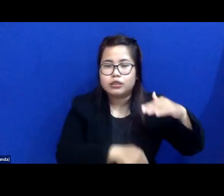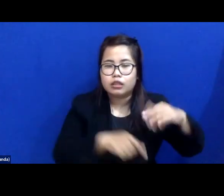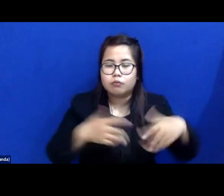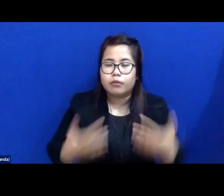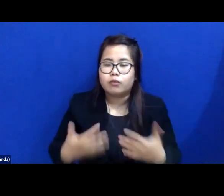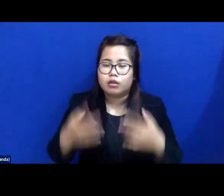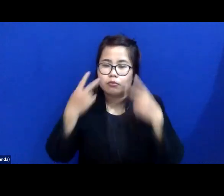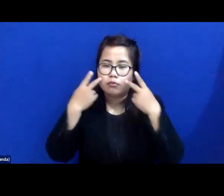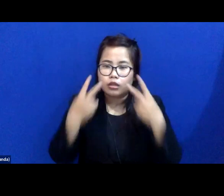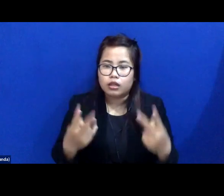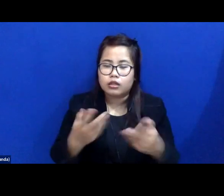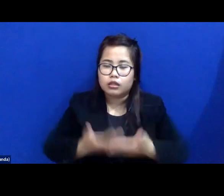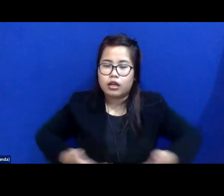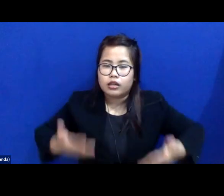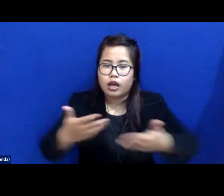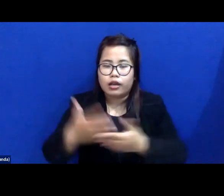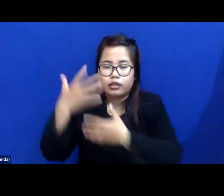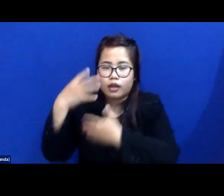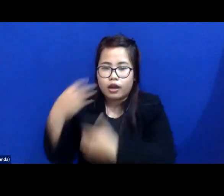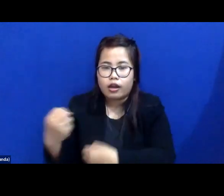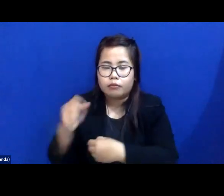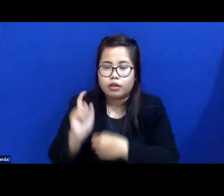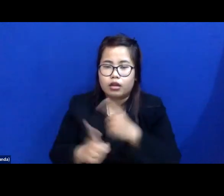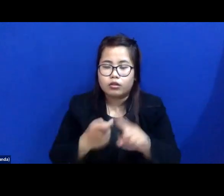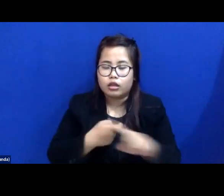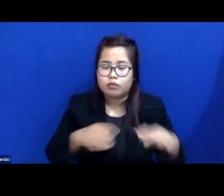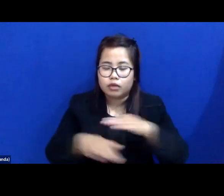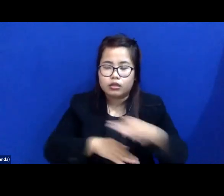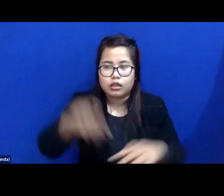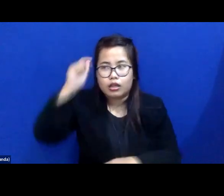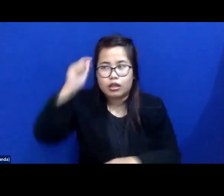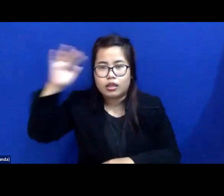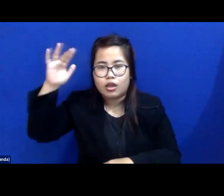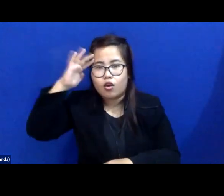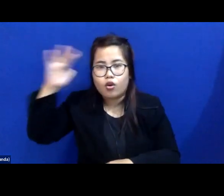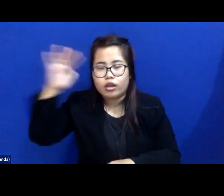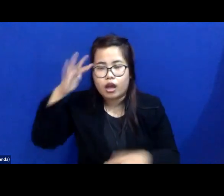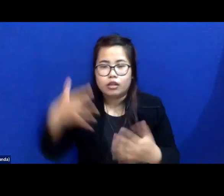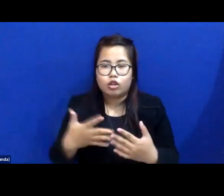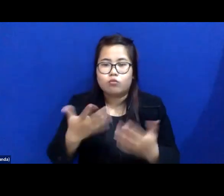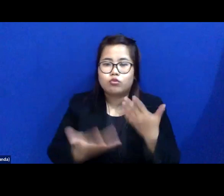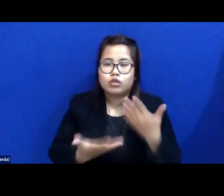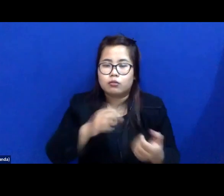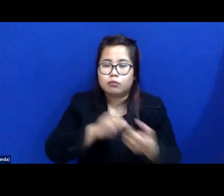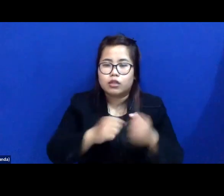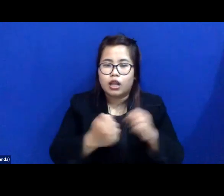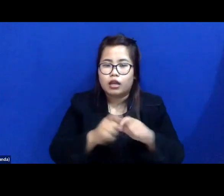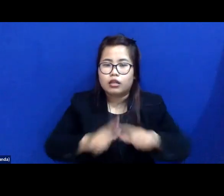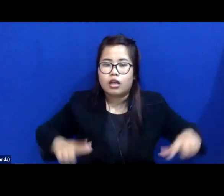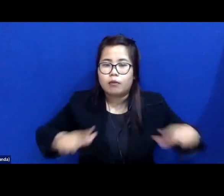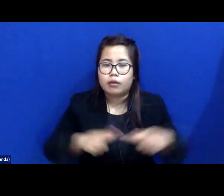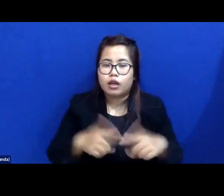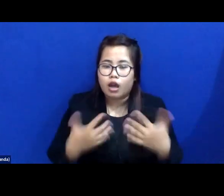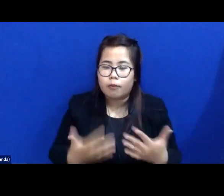dasolen, keadaan yang diharapkan, berbasis teori dengan dasin, atau pertanyaan di lapangan, lalu apakah bantuan hukum berbasis